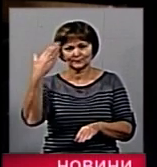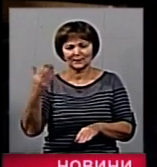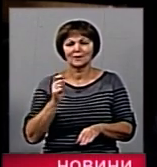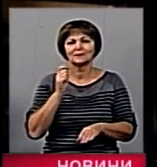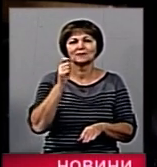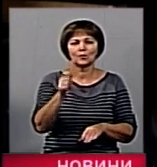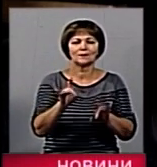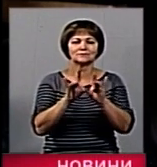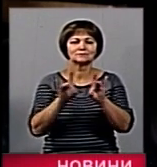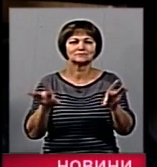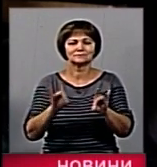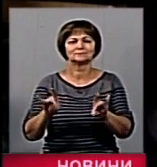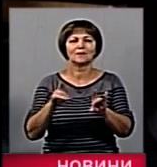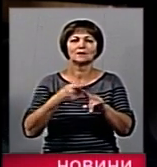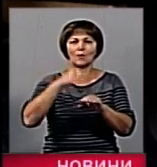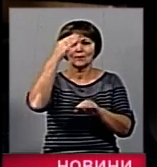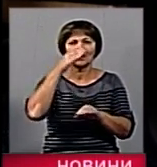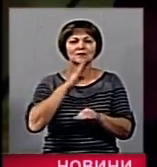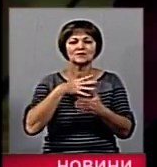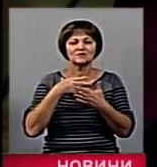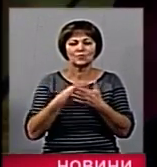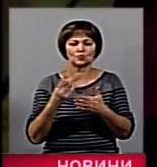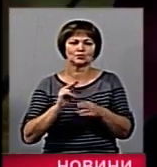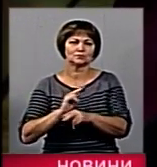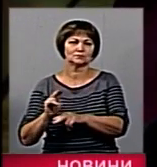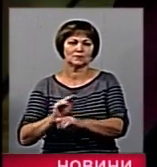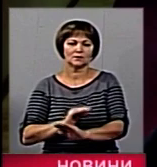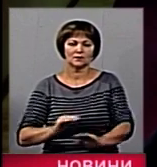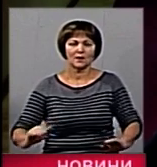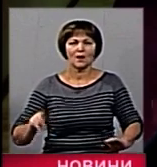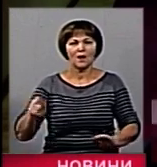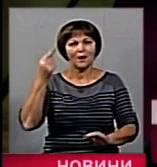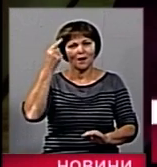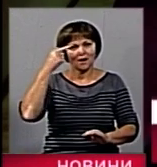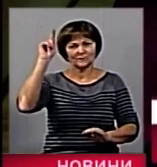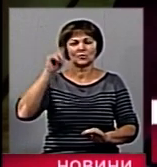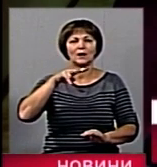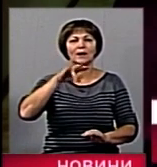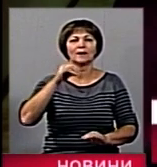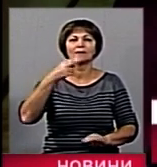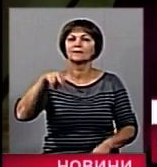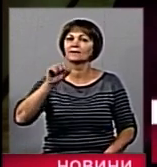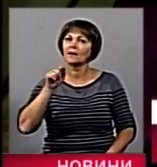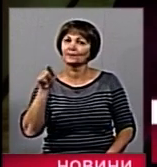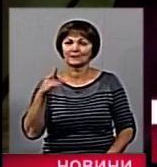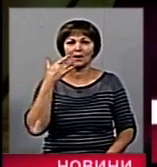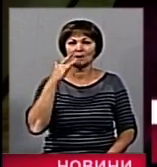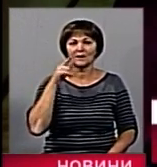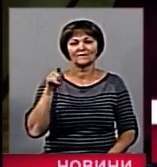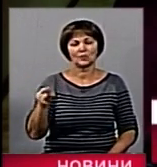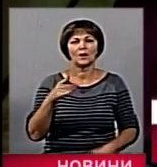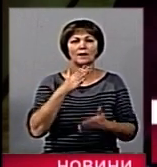зрозуміти, над чим потрібно працювати зі своєю дитиною. Автор програми Лінда, вона сама з Америки. Вона є